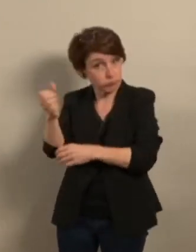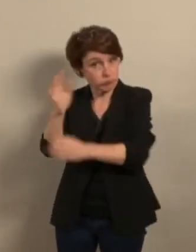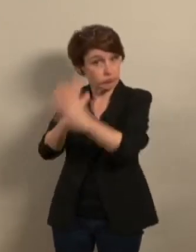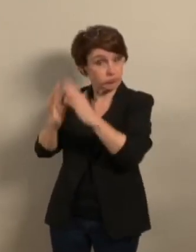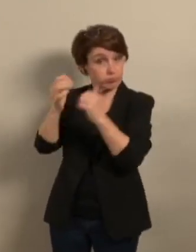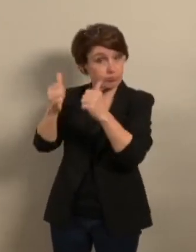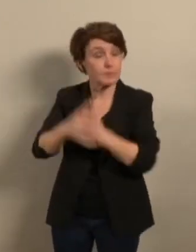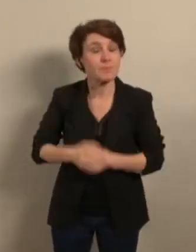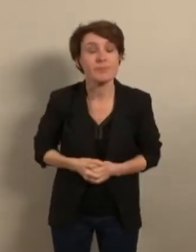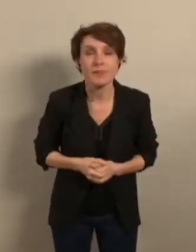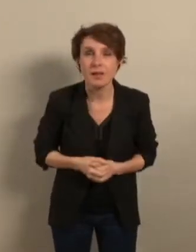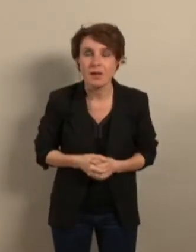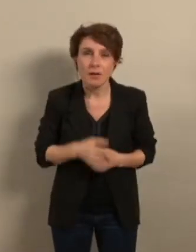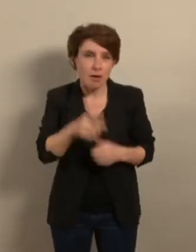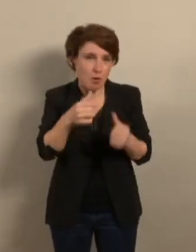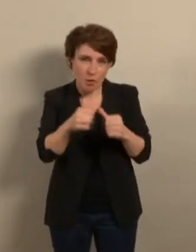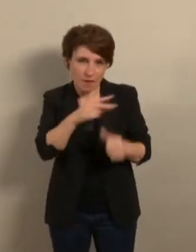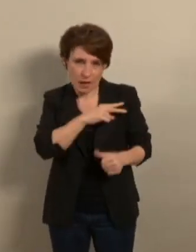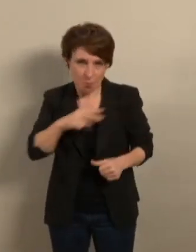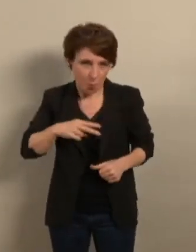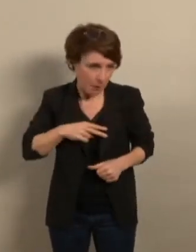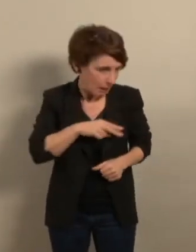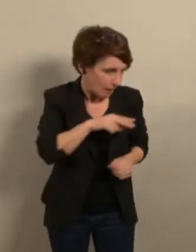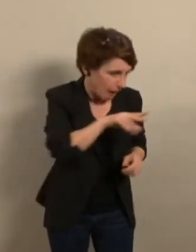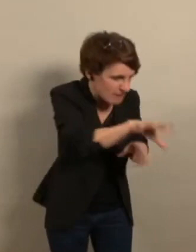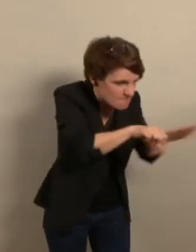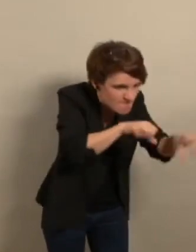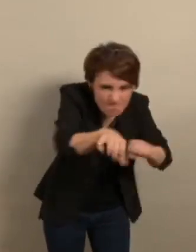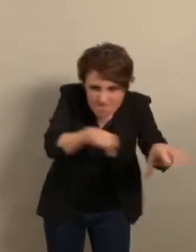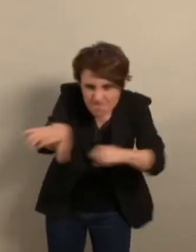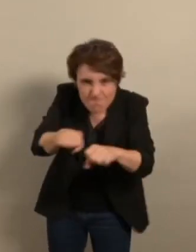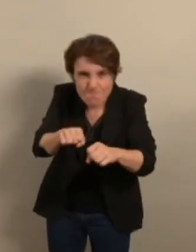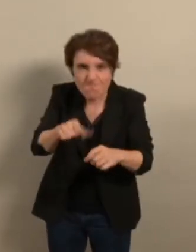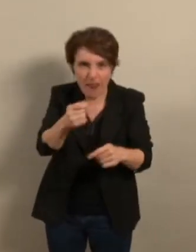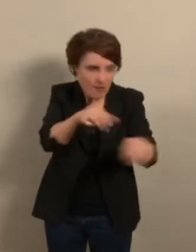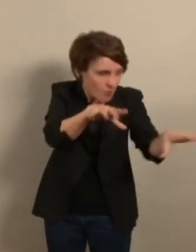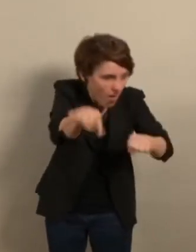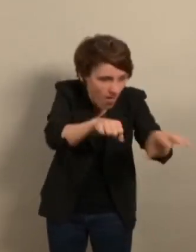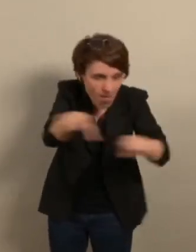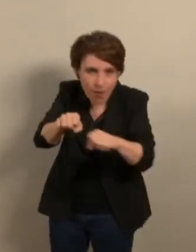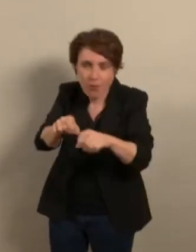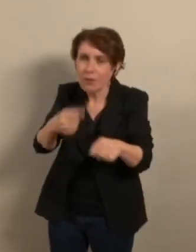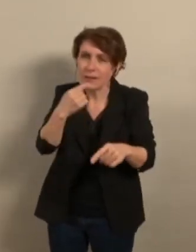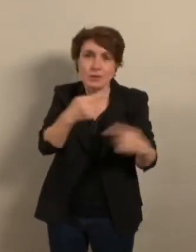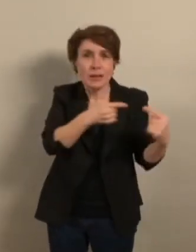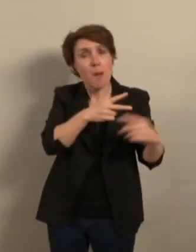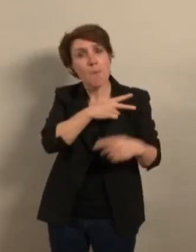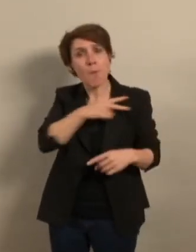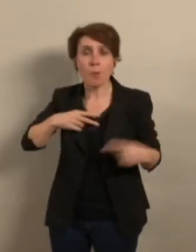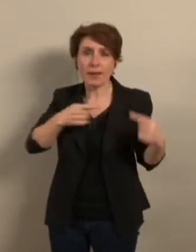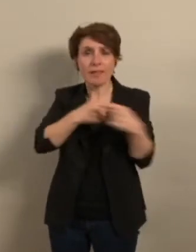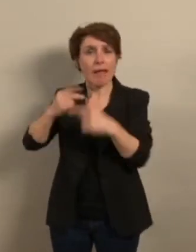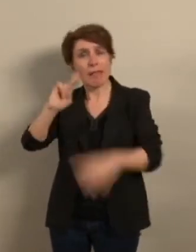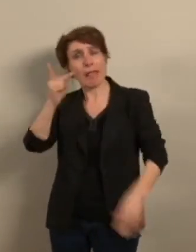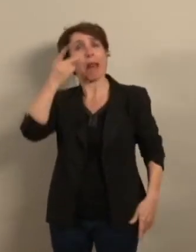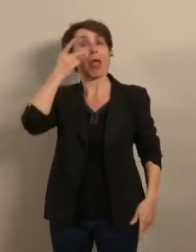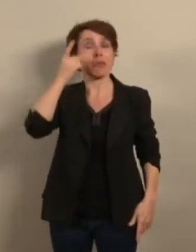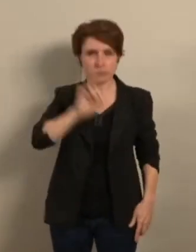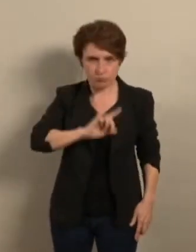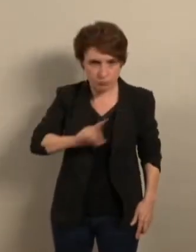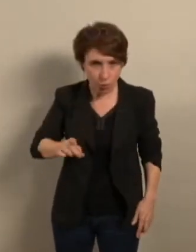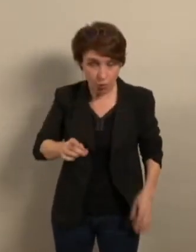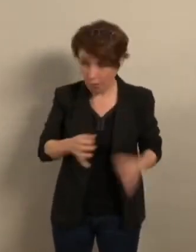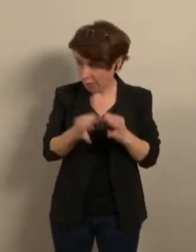vous faites de manière éhontée la poche des propriétaires qui ne sont pas nantis, et la seule accélération qui va en résulter, c'est leur